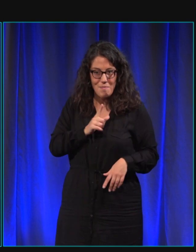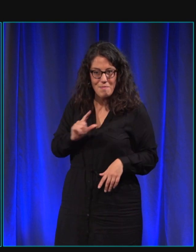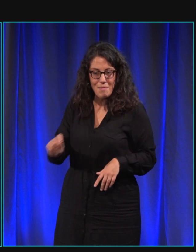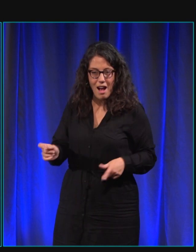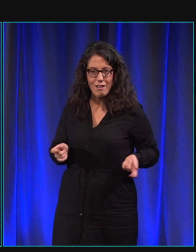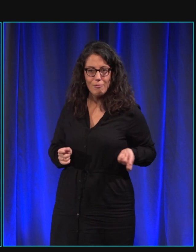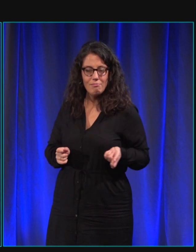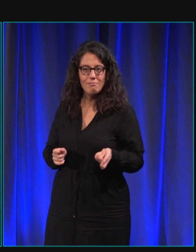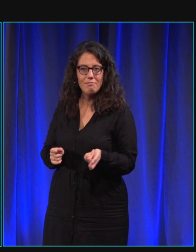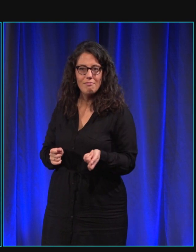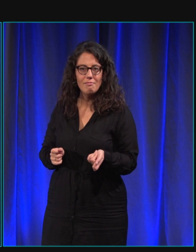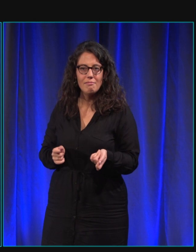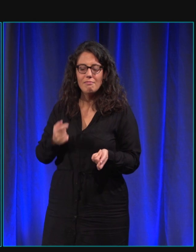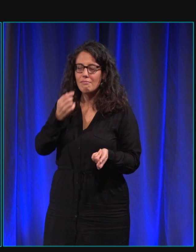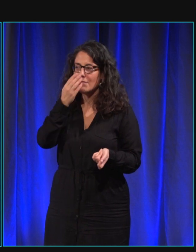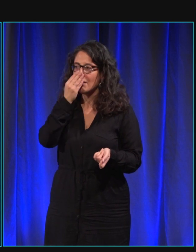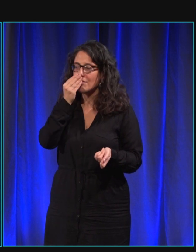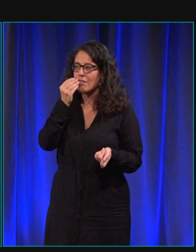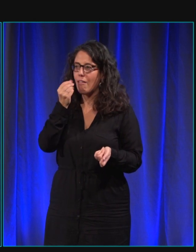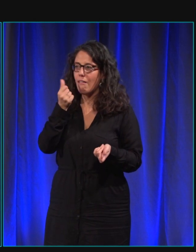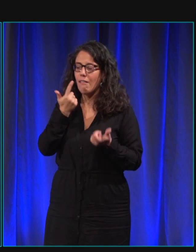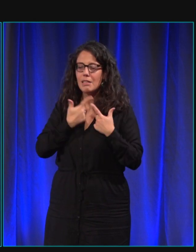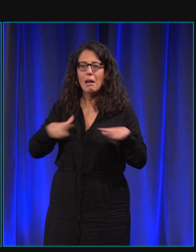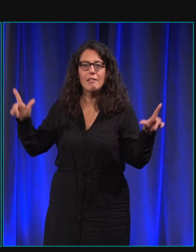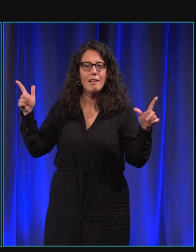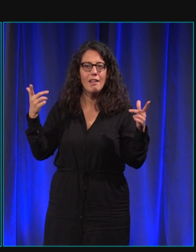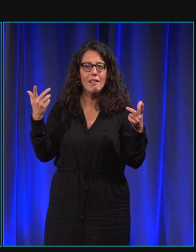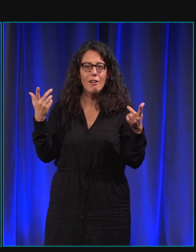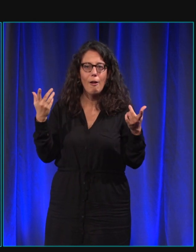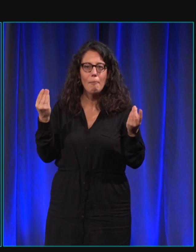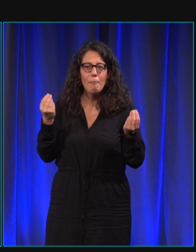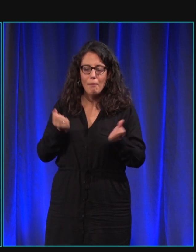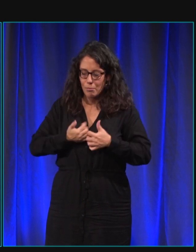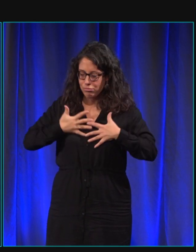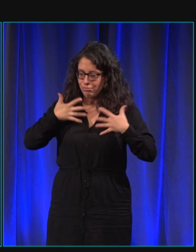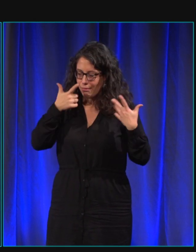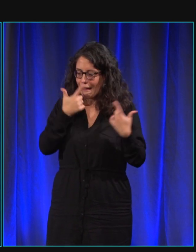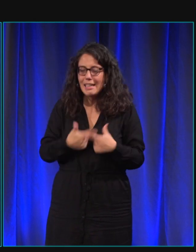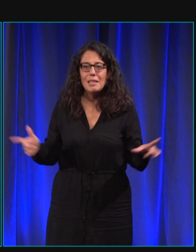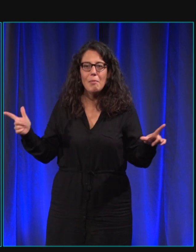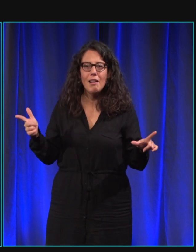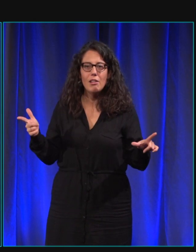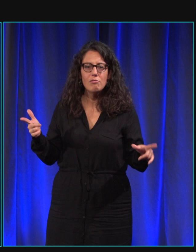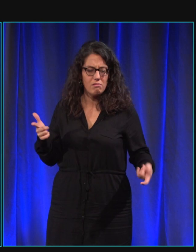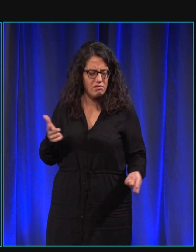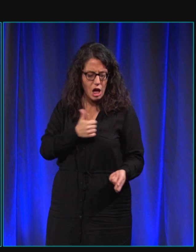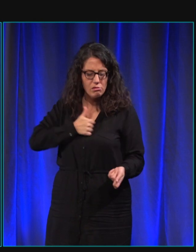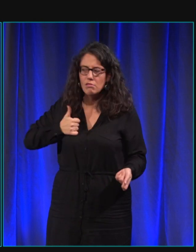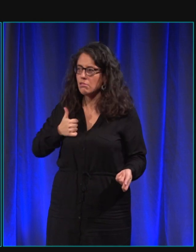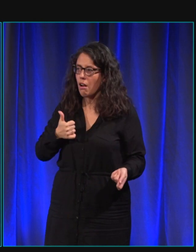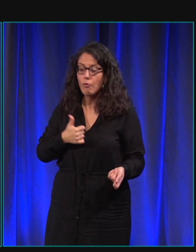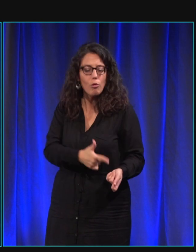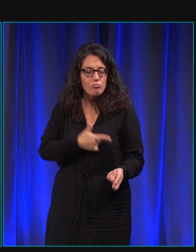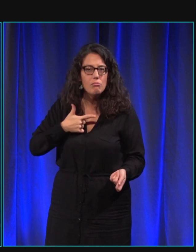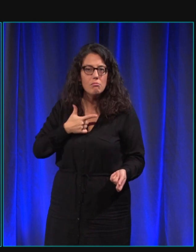je me suis dit, j'ai senti un vent de liberté vraiment qui m'a remplie parce que je me suis dit là, je peux partir toute seule avec lui, je